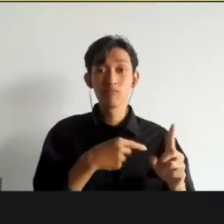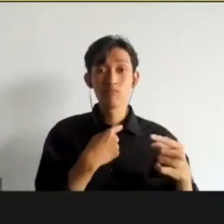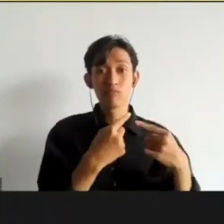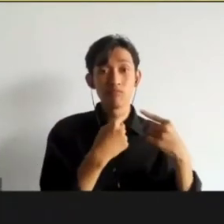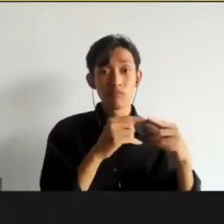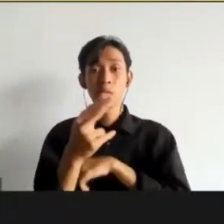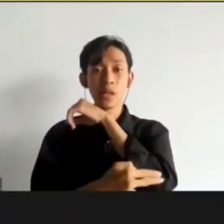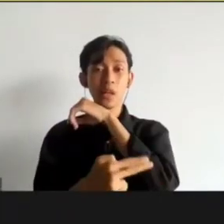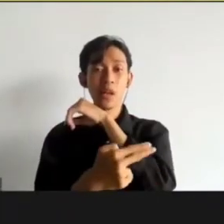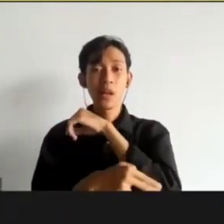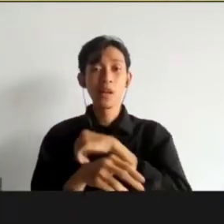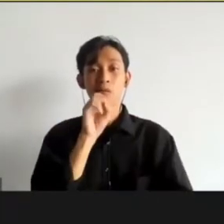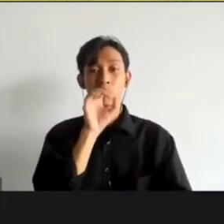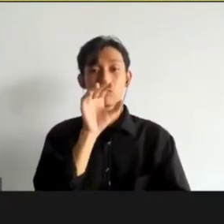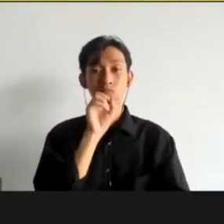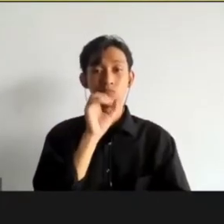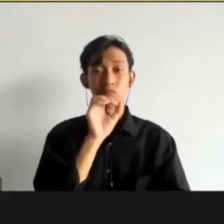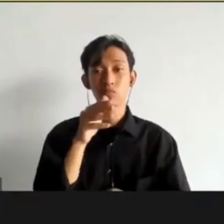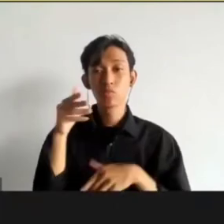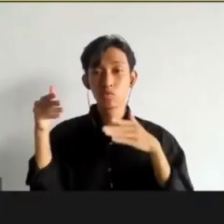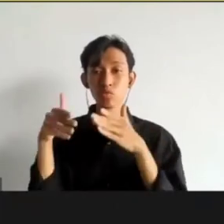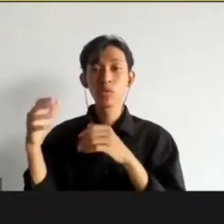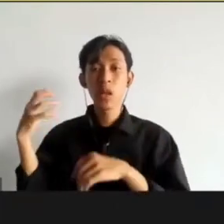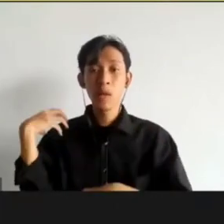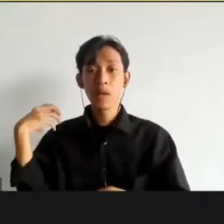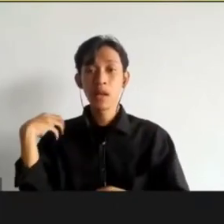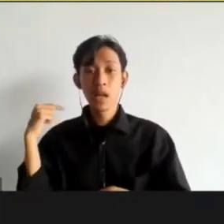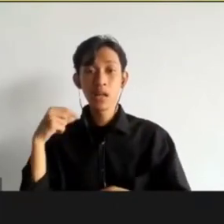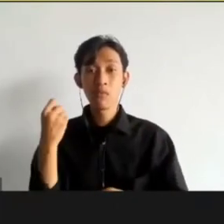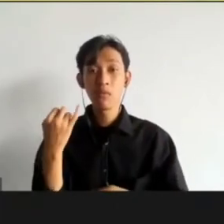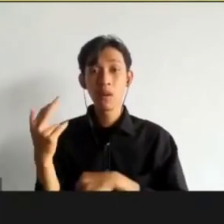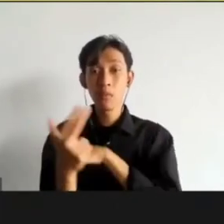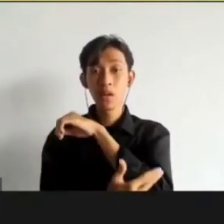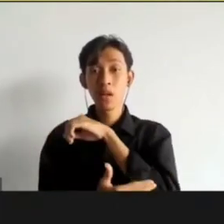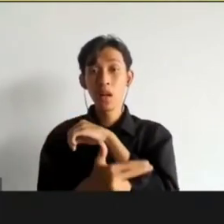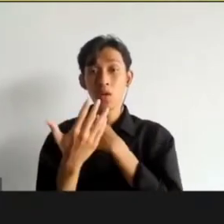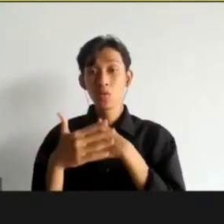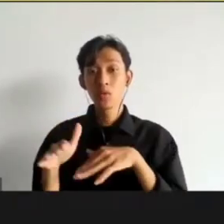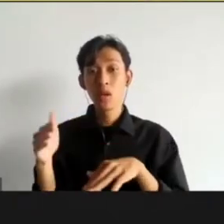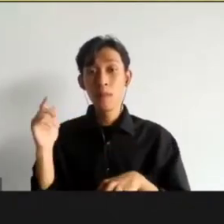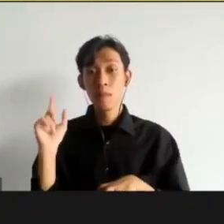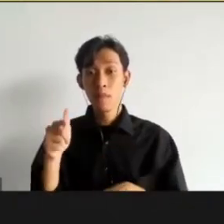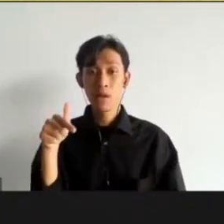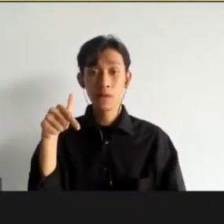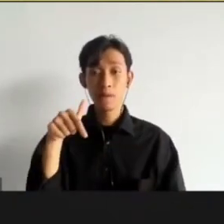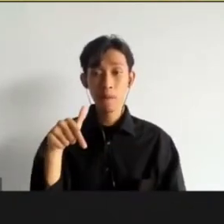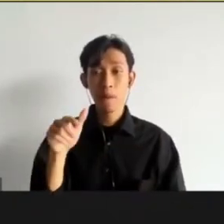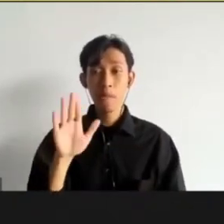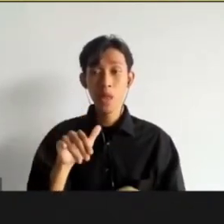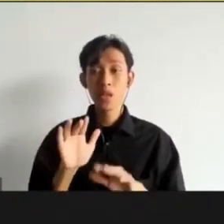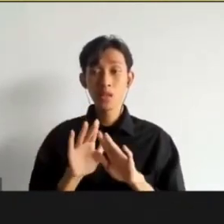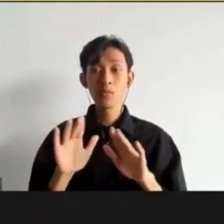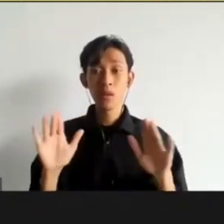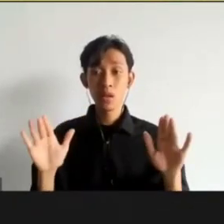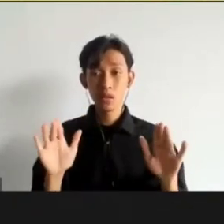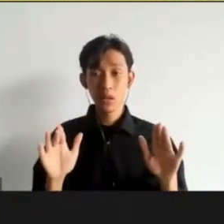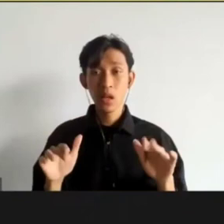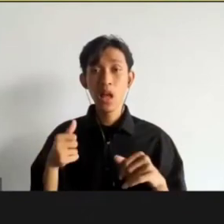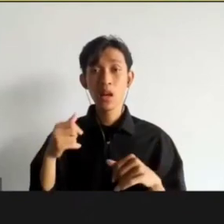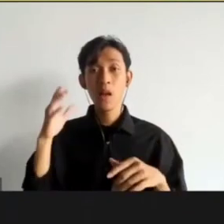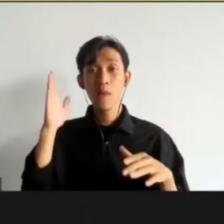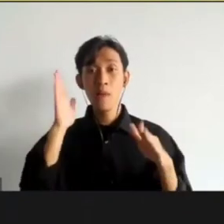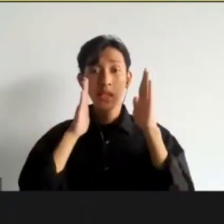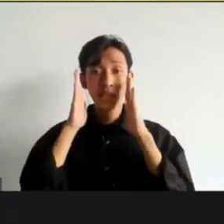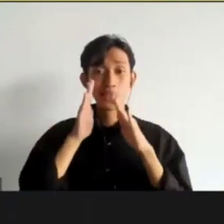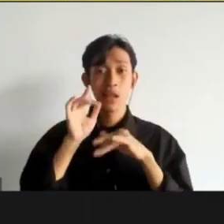atau mediasi penal. Dan ini adalah beberapa negara yang sudah menggunakan plea bargain, masih banyak lagi, sebenarnya masih ada Malaysia dan segala